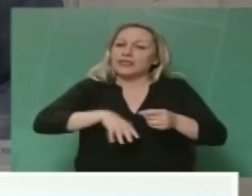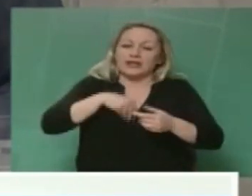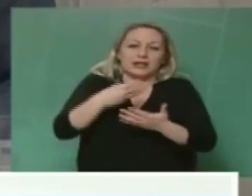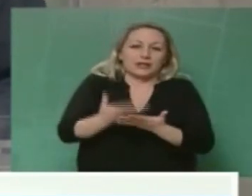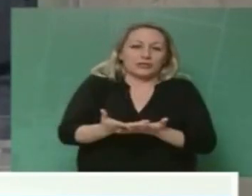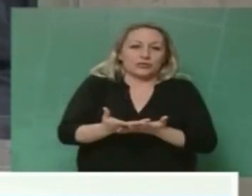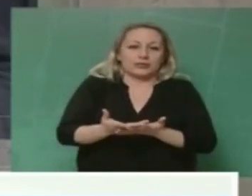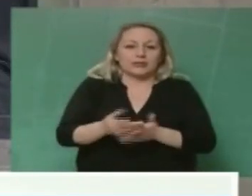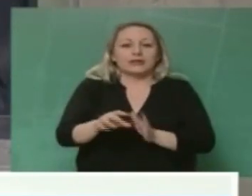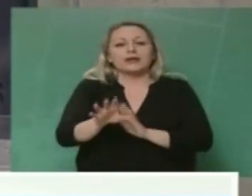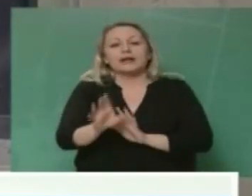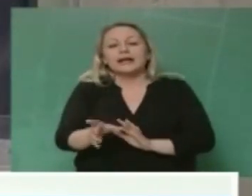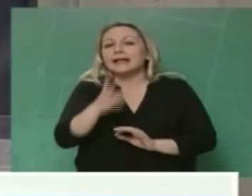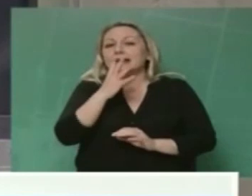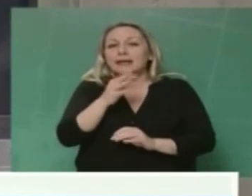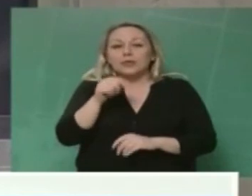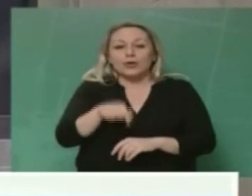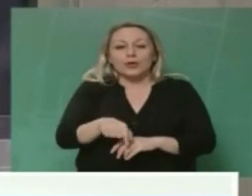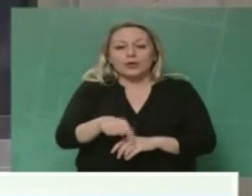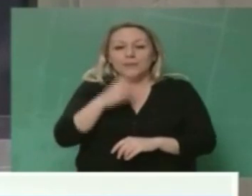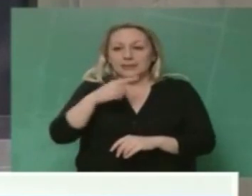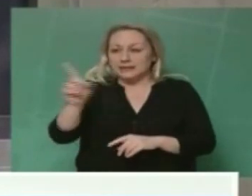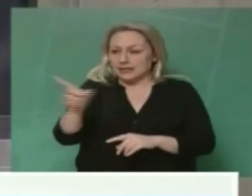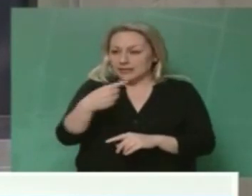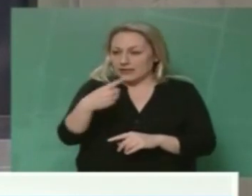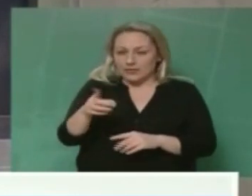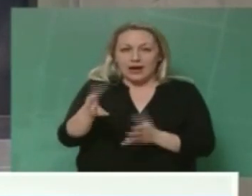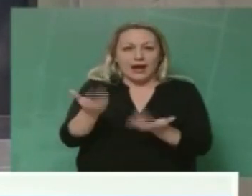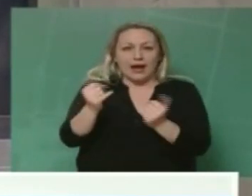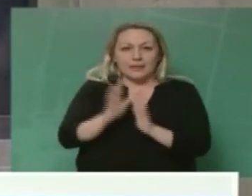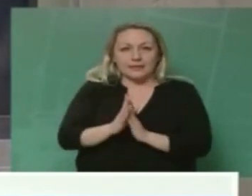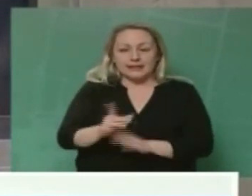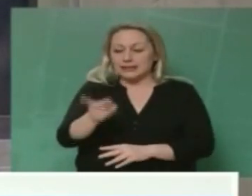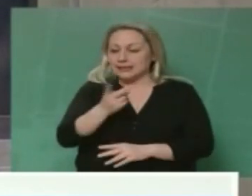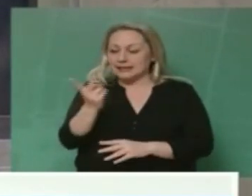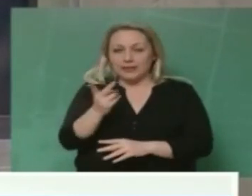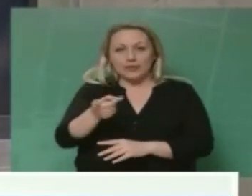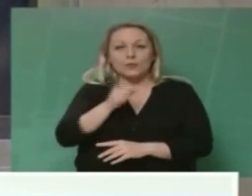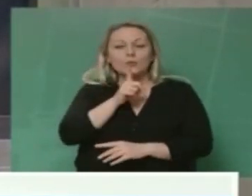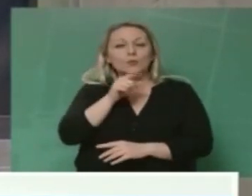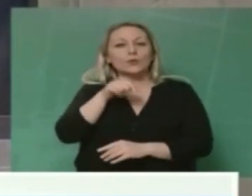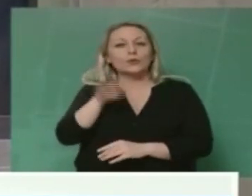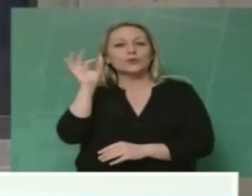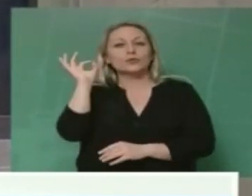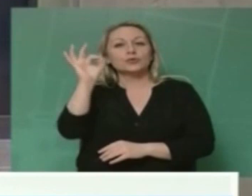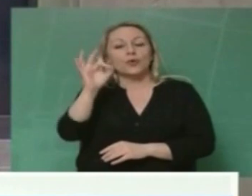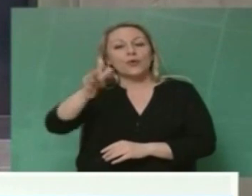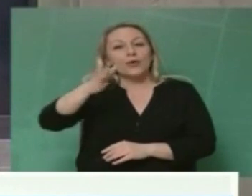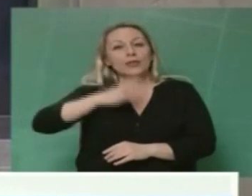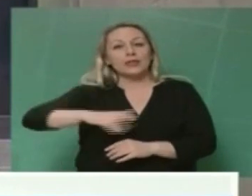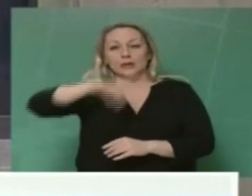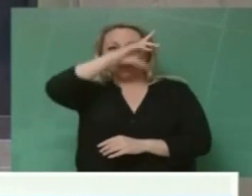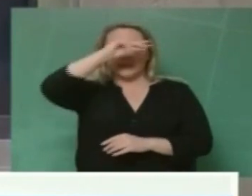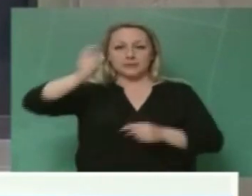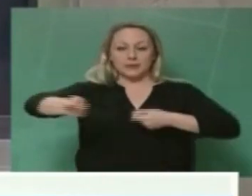τον Υπουργό Παιδείας διότι επί της ουσίας δεν διαφωνούν και οι δύο επιδιώκουν την επιχειρηματικότητα του